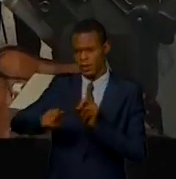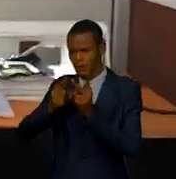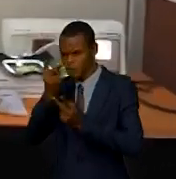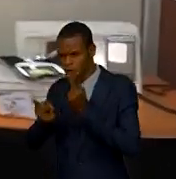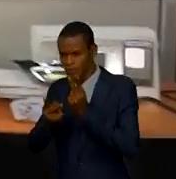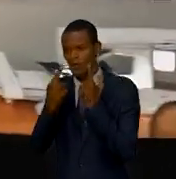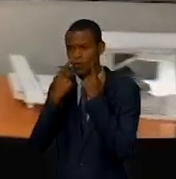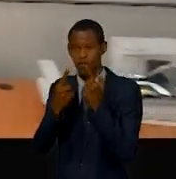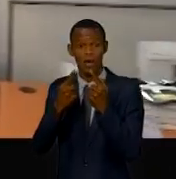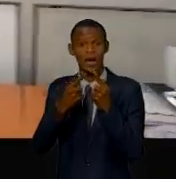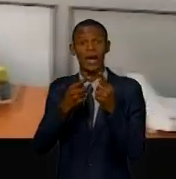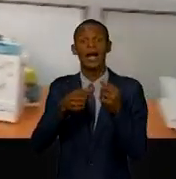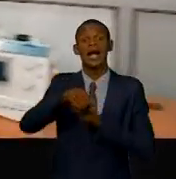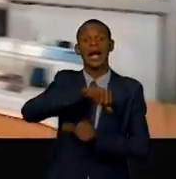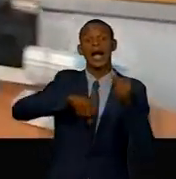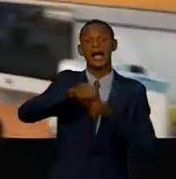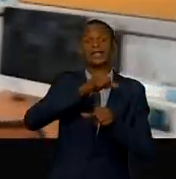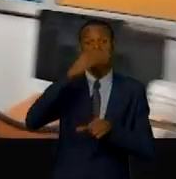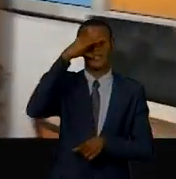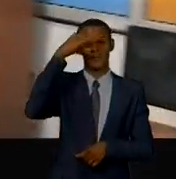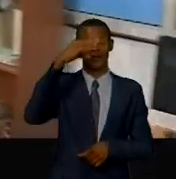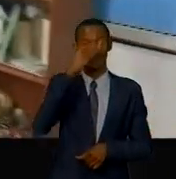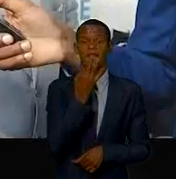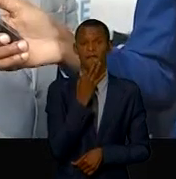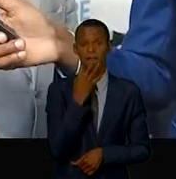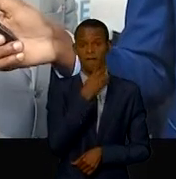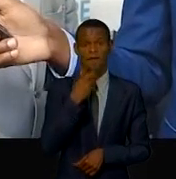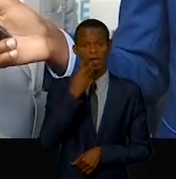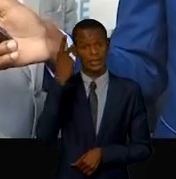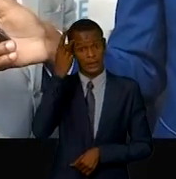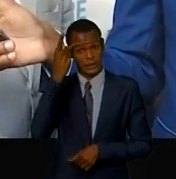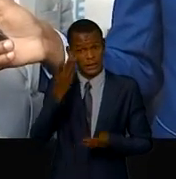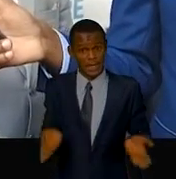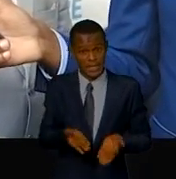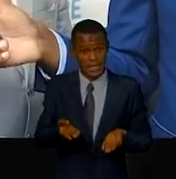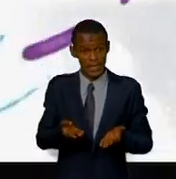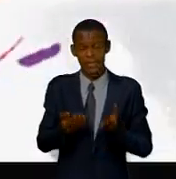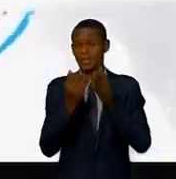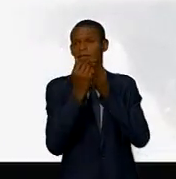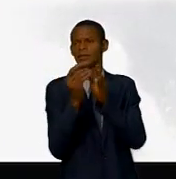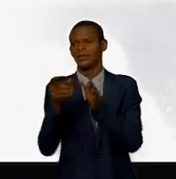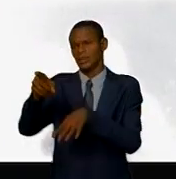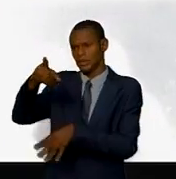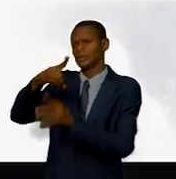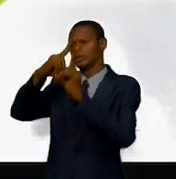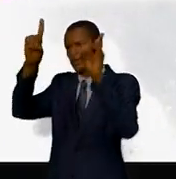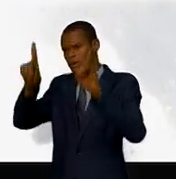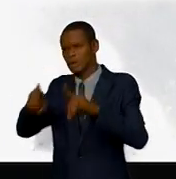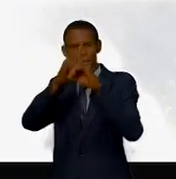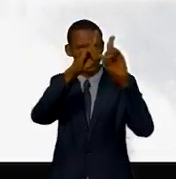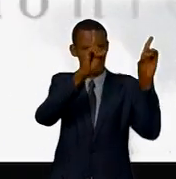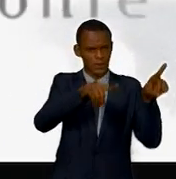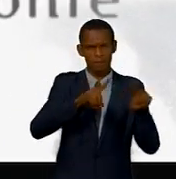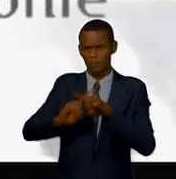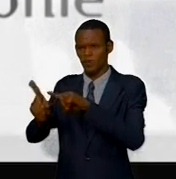'Agence universitaire de la francophonie de Kinshasa, capitale de la RDC, deuxième pays francophone au monde. Les principes